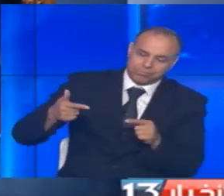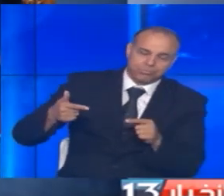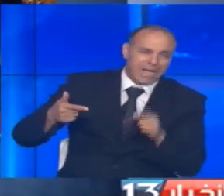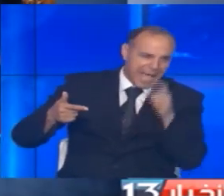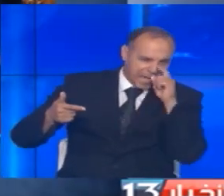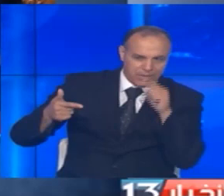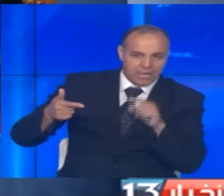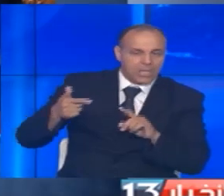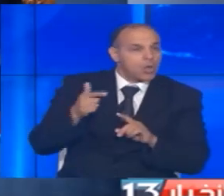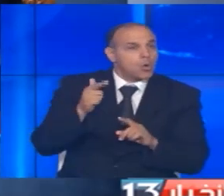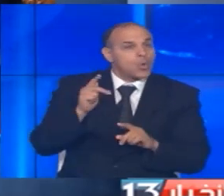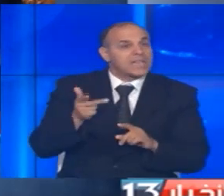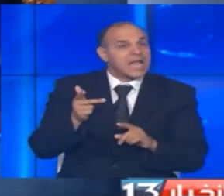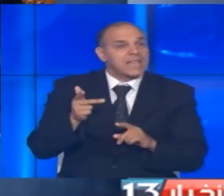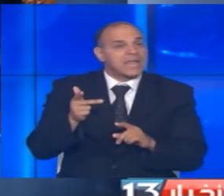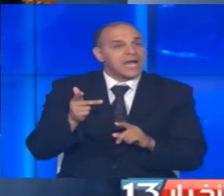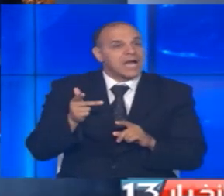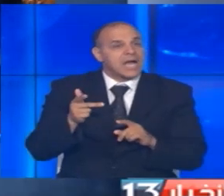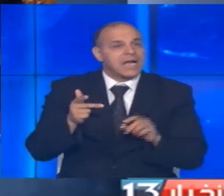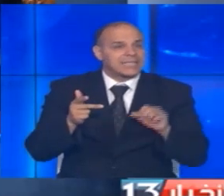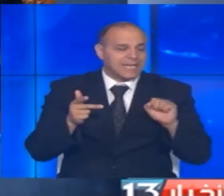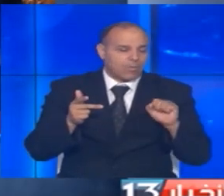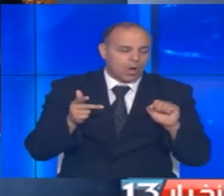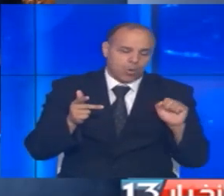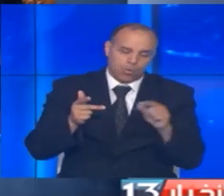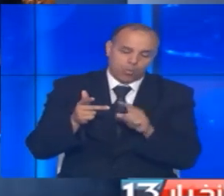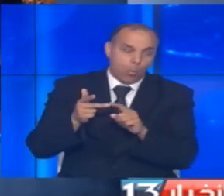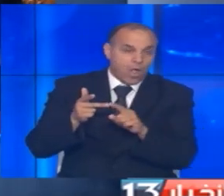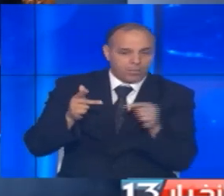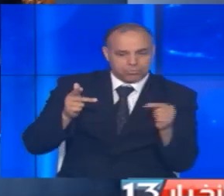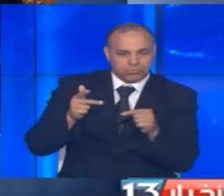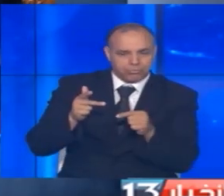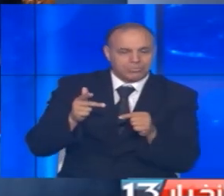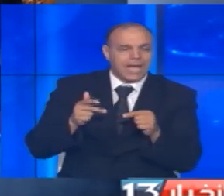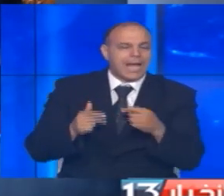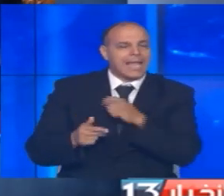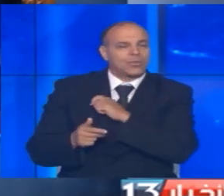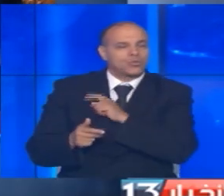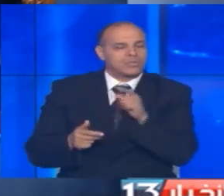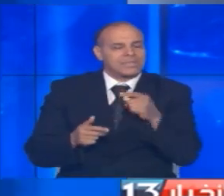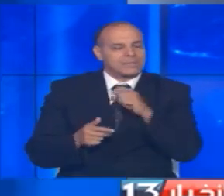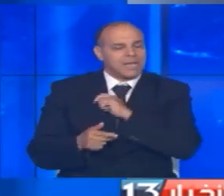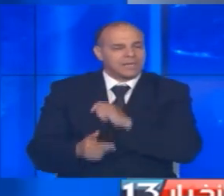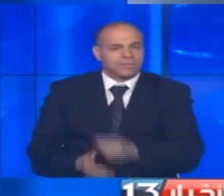ديانبيلي فيما أحرز ساربيا الهدف الوحيد للفريق الأندلسي